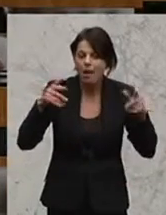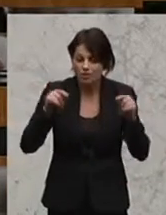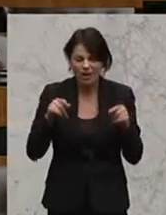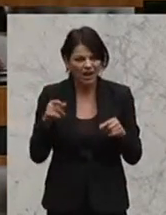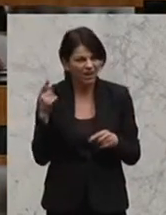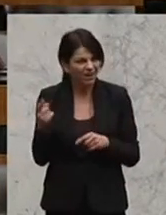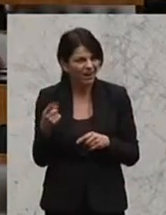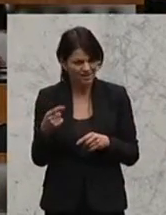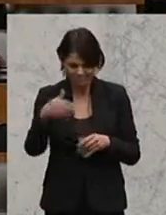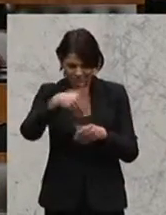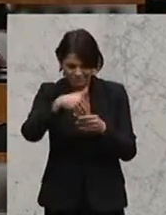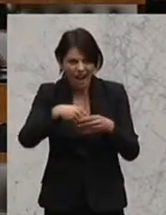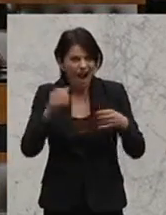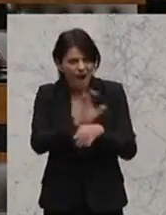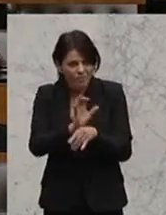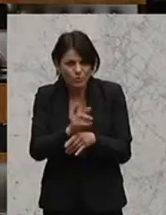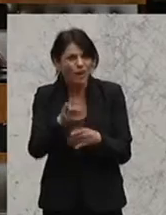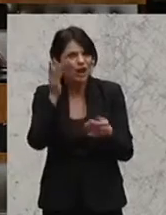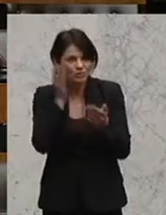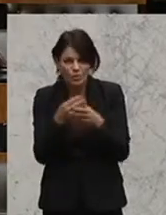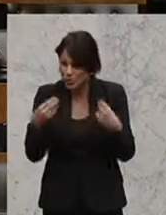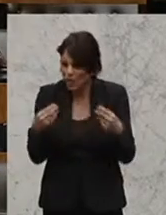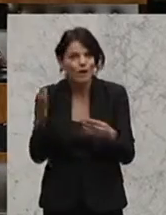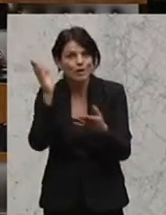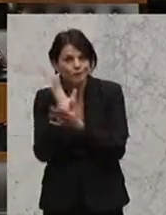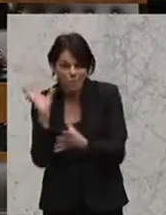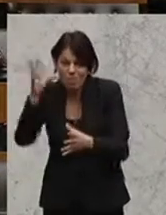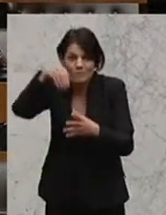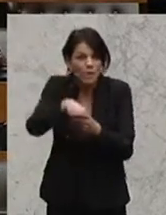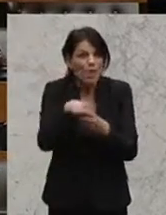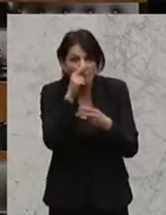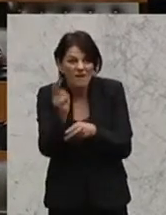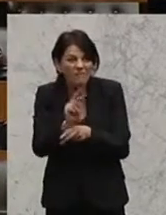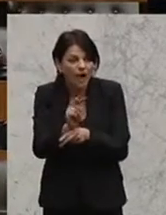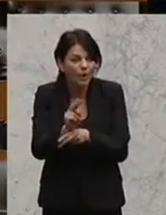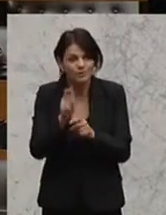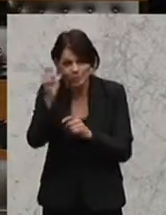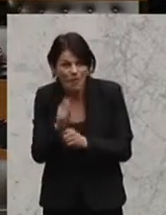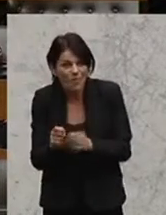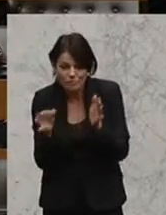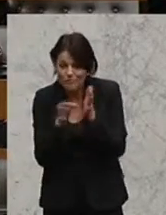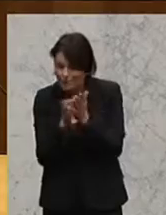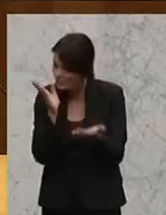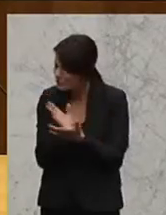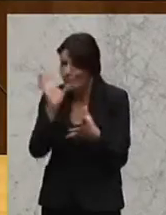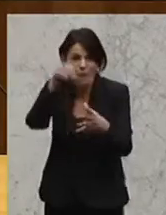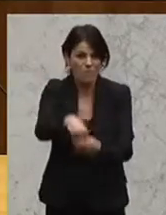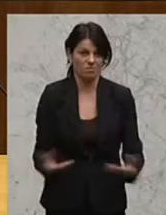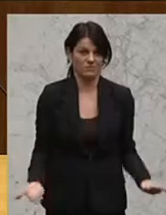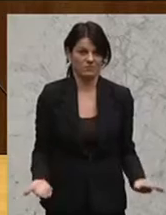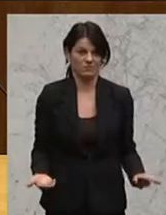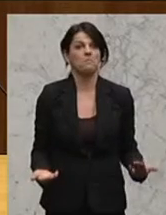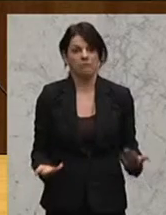in dieser Hard- und in der Software, werden die Überwachungs und Spionage-Maßnahmen bereits eingebaut.